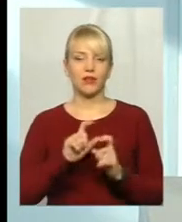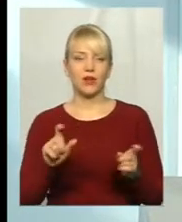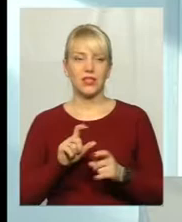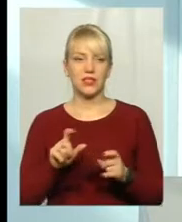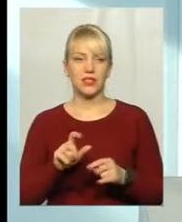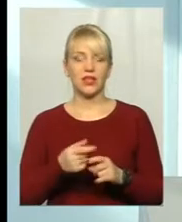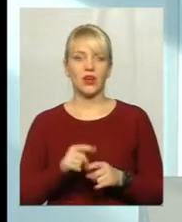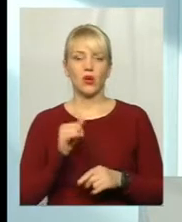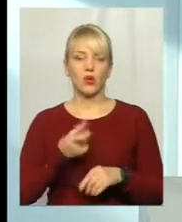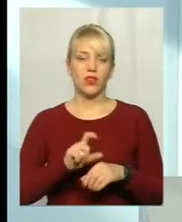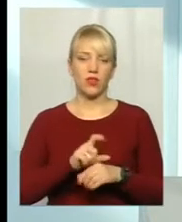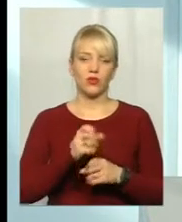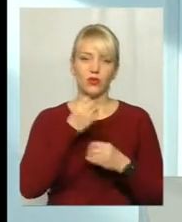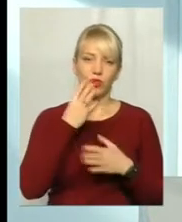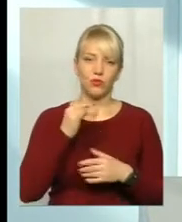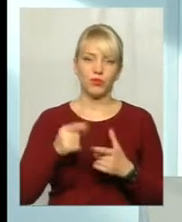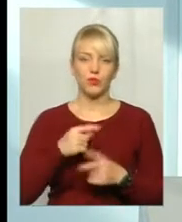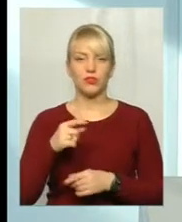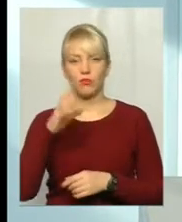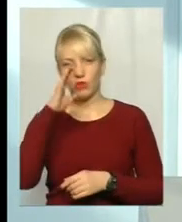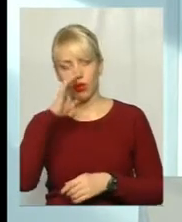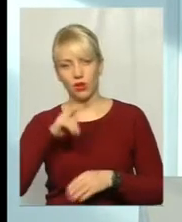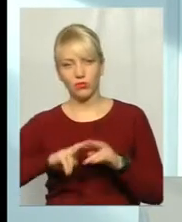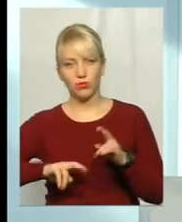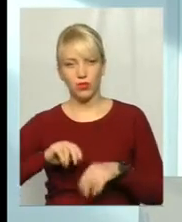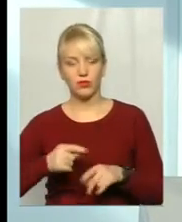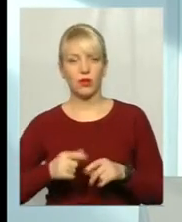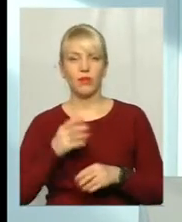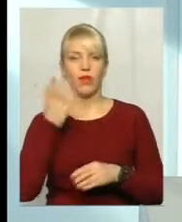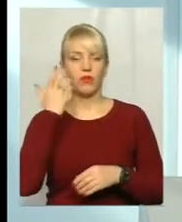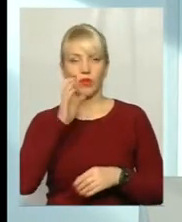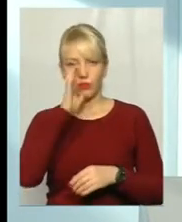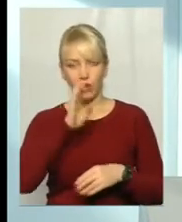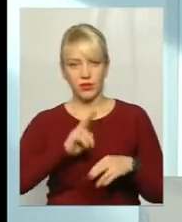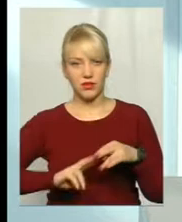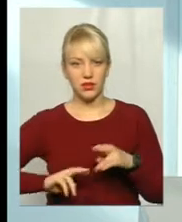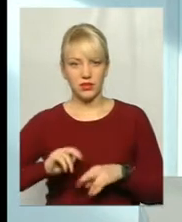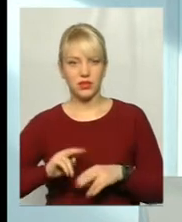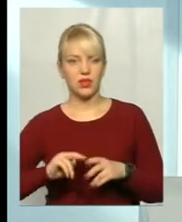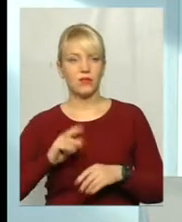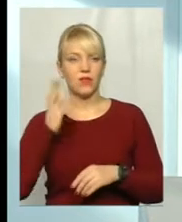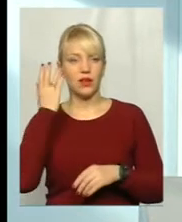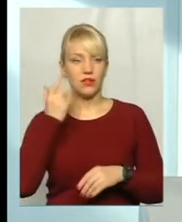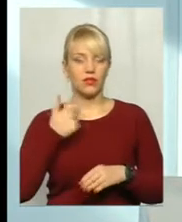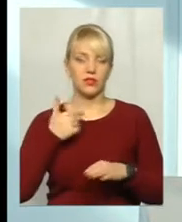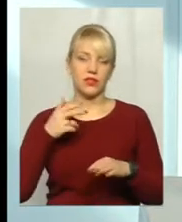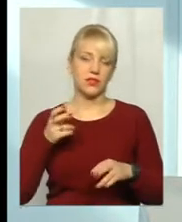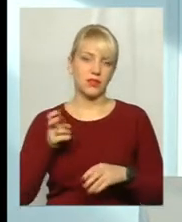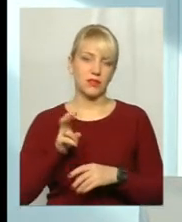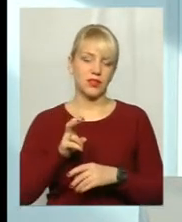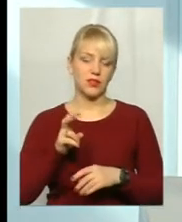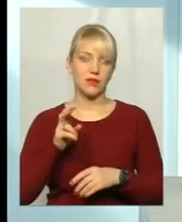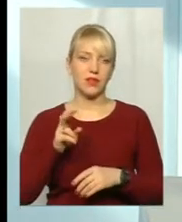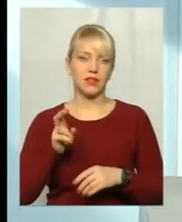надто доброму чи в надто поганому гуморі. Тому що в поганому гуморі ми інколи як... Ну, інколи заїдаємо, проблеми,